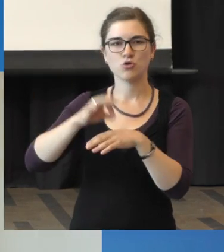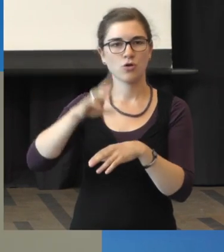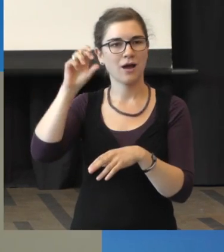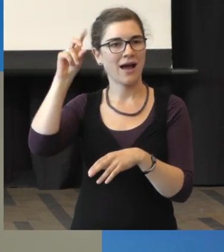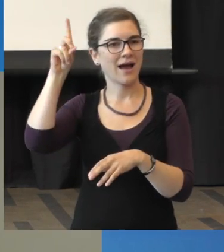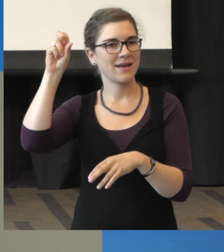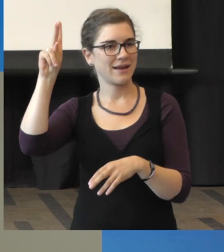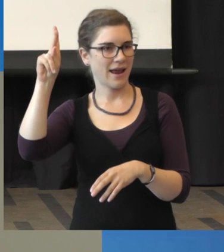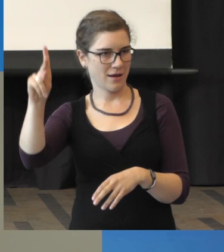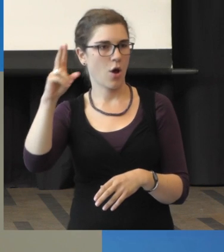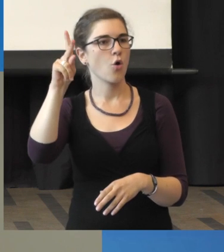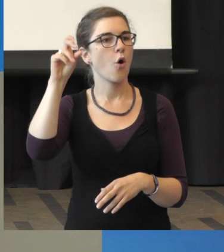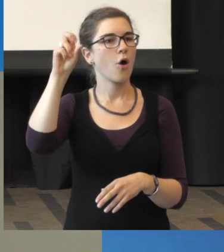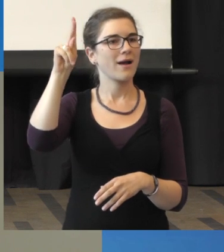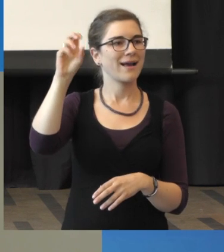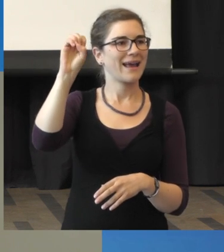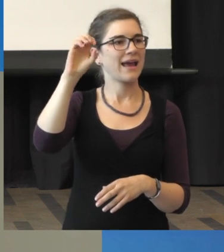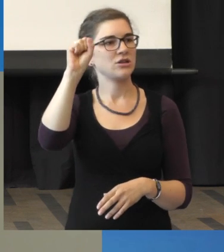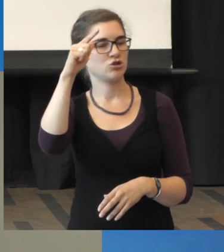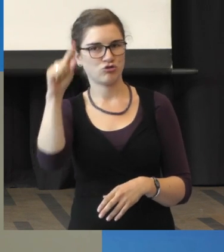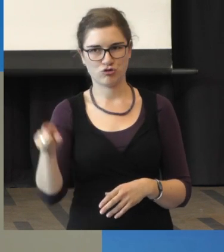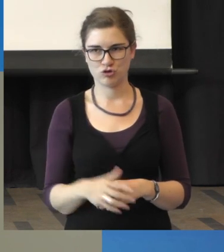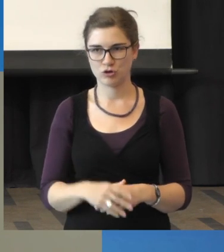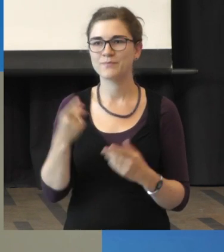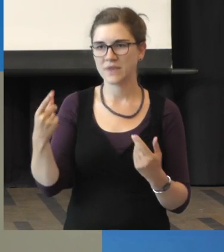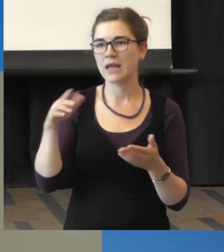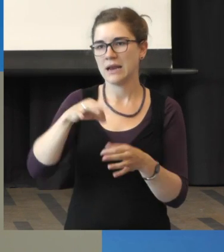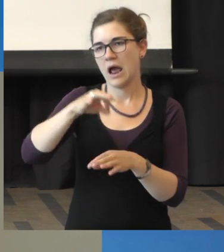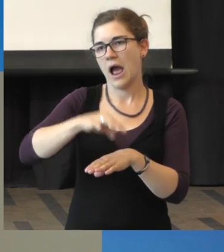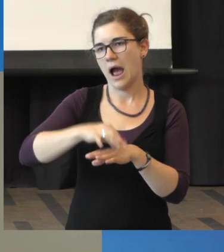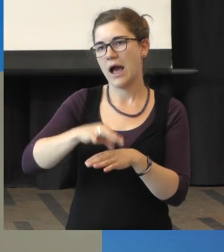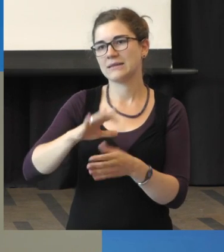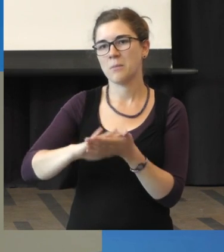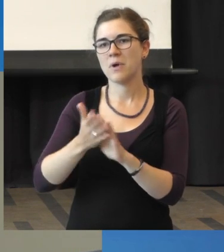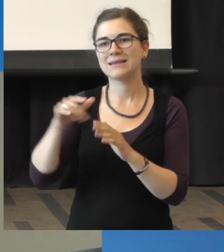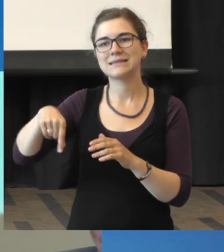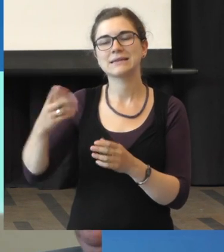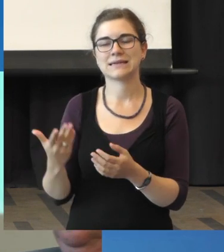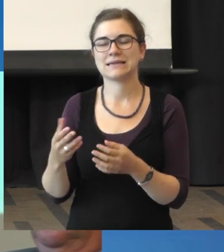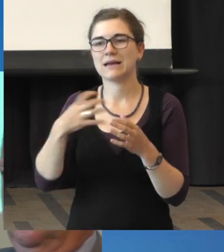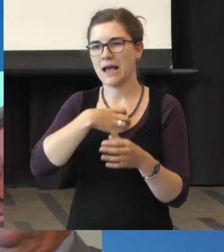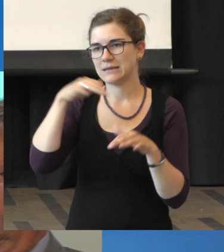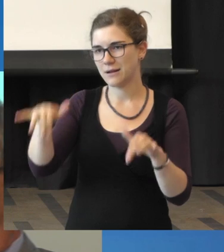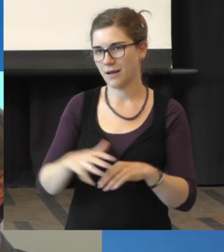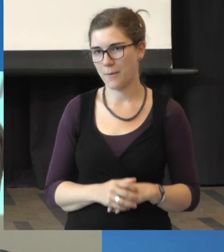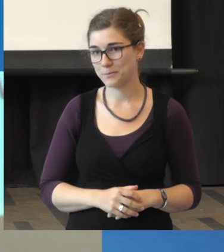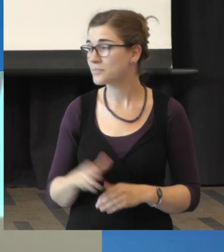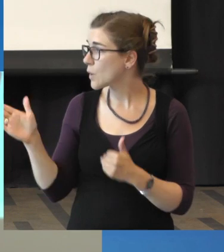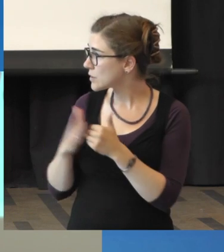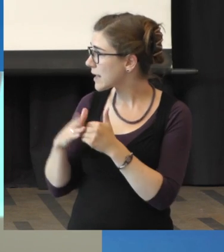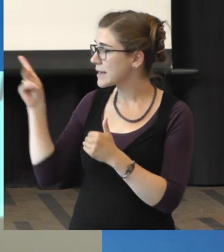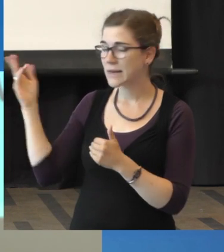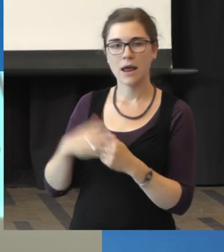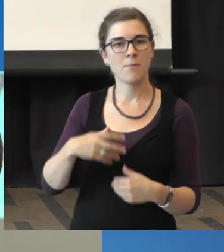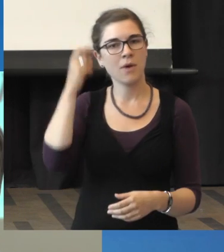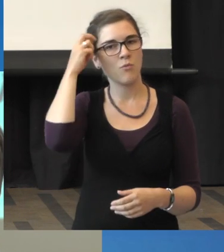Radek Koppetsch. Er ist niedergelassener Augenarzt hier aus Kassel. Und last but not least begrüße ich recht herzlich Prof.